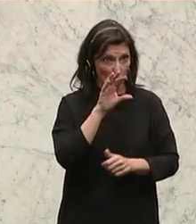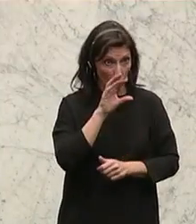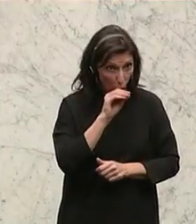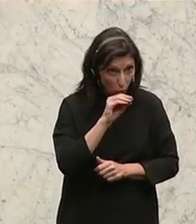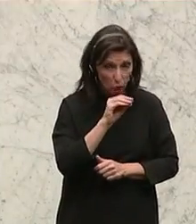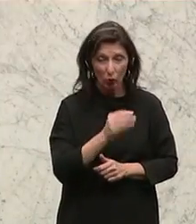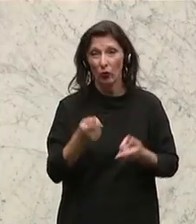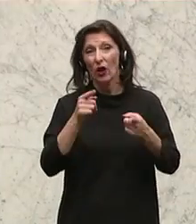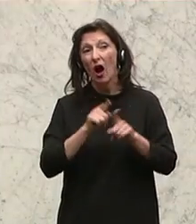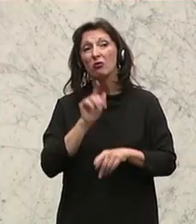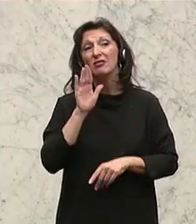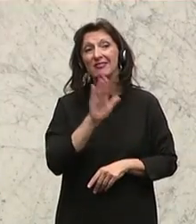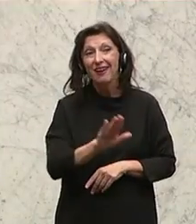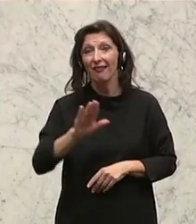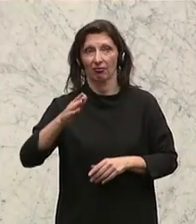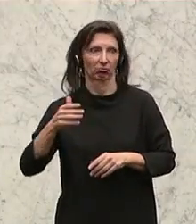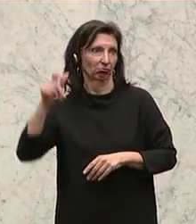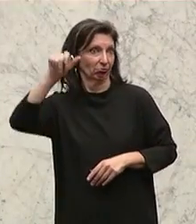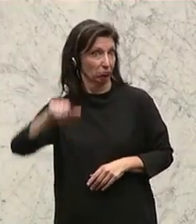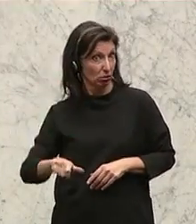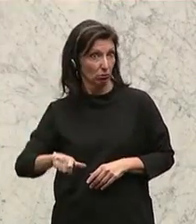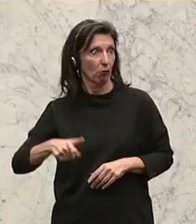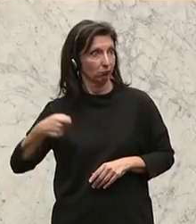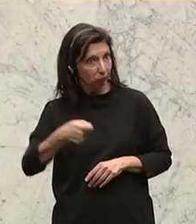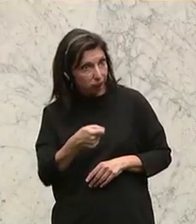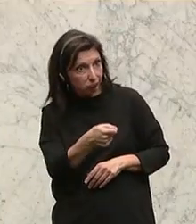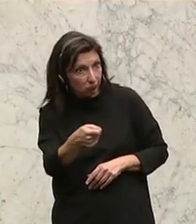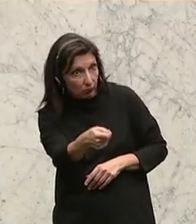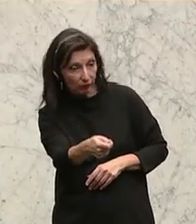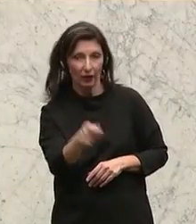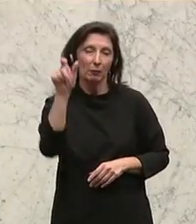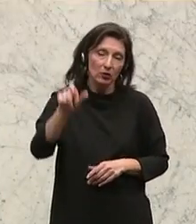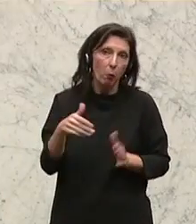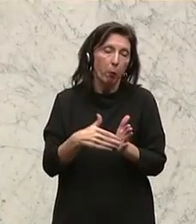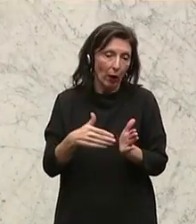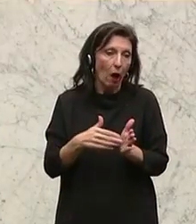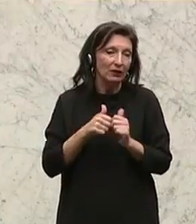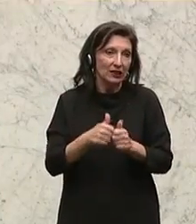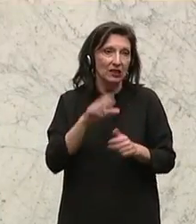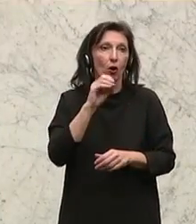umgekehrt eigentlich die Menschen, die Assistenzhunde benötigen, sind eindeutig mitzunehmen.